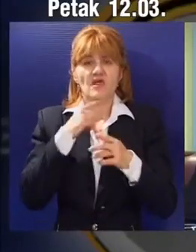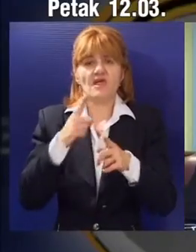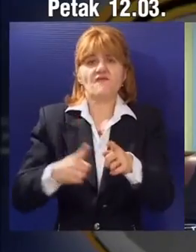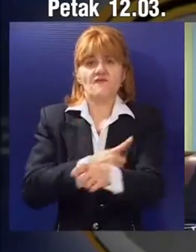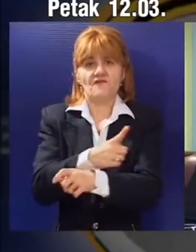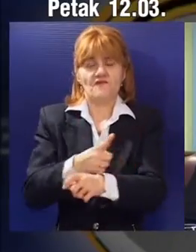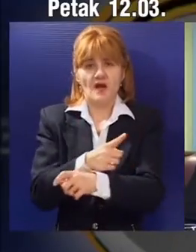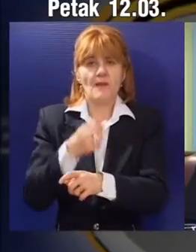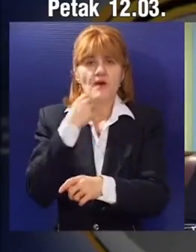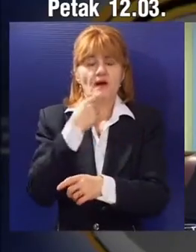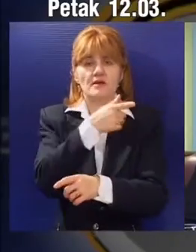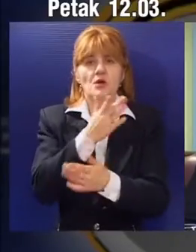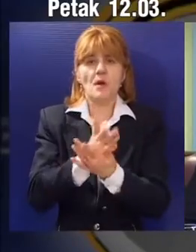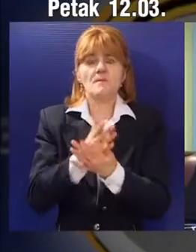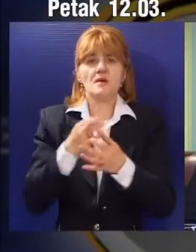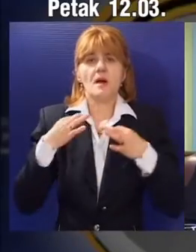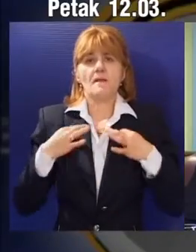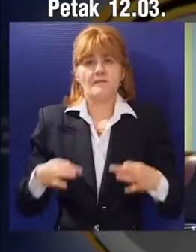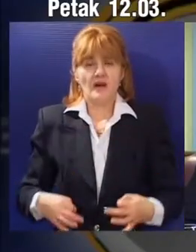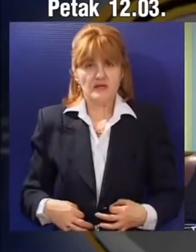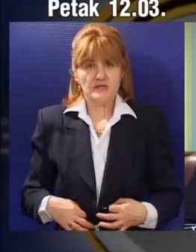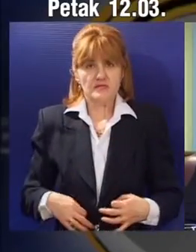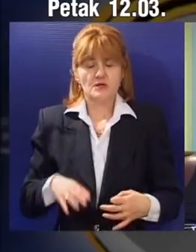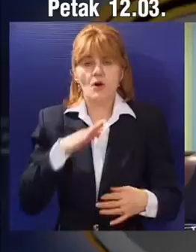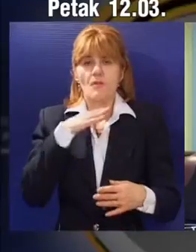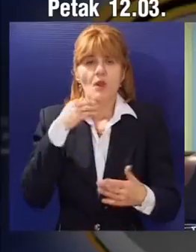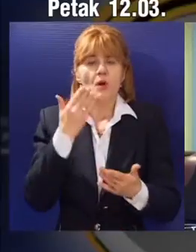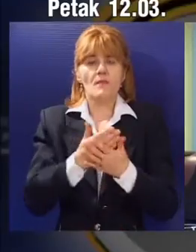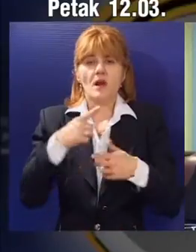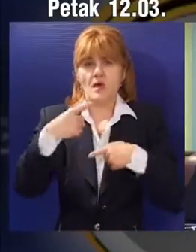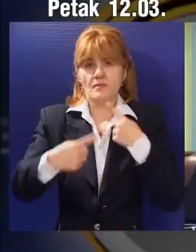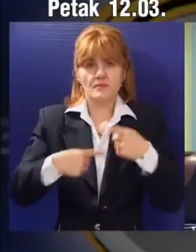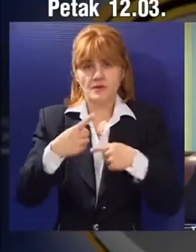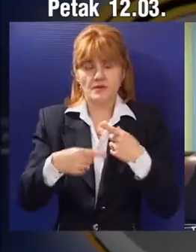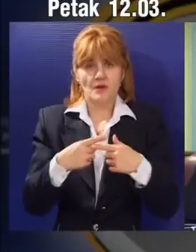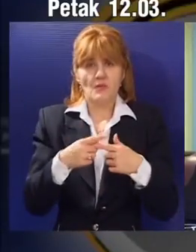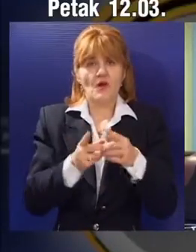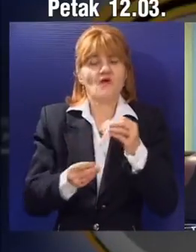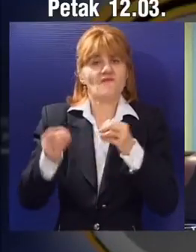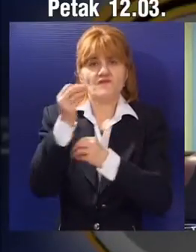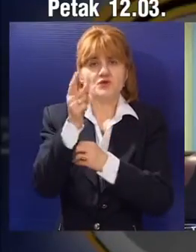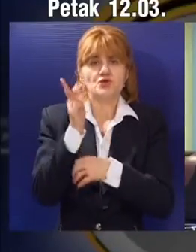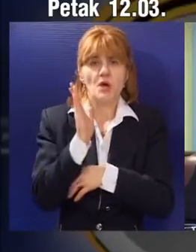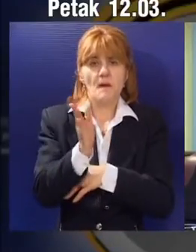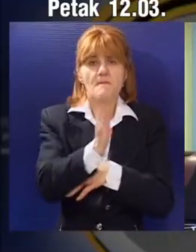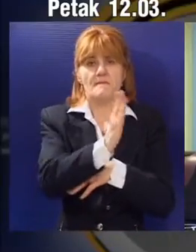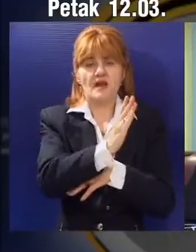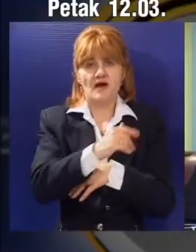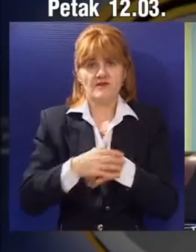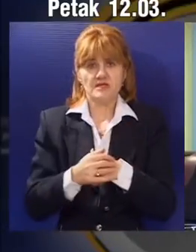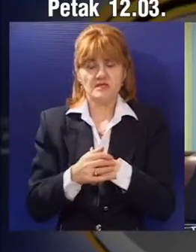smrti u odnosu na vreme kada je on bio premijer koji je bilo mnogo dinamičnije, mnogo, da kažem, u više pravaca